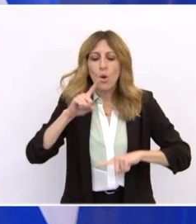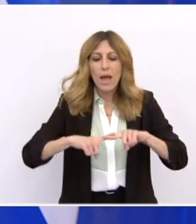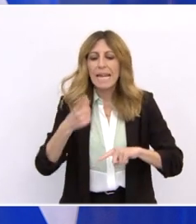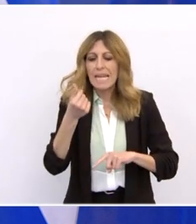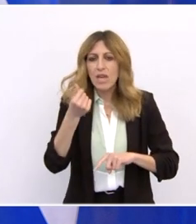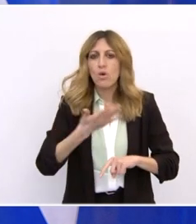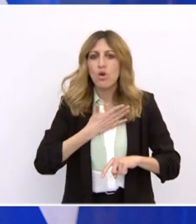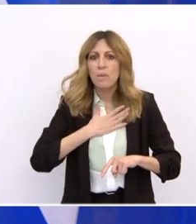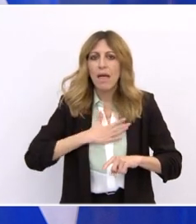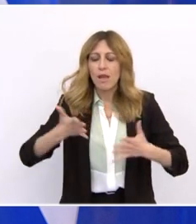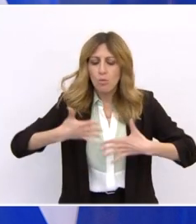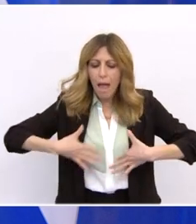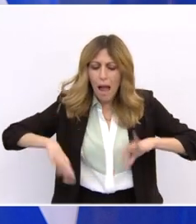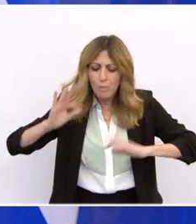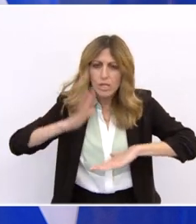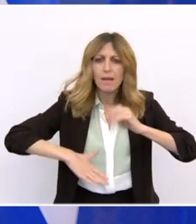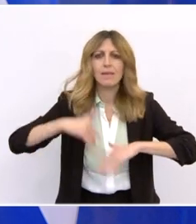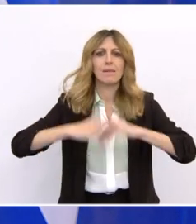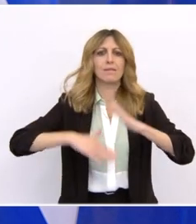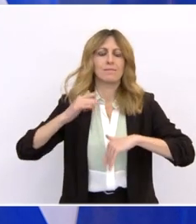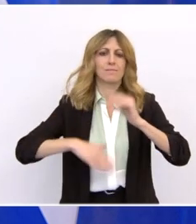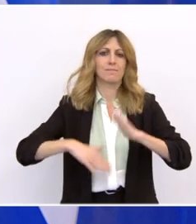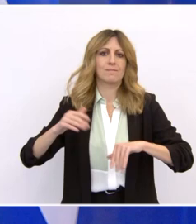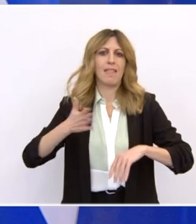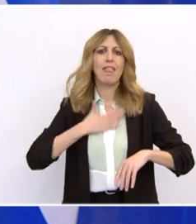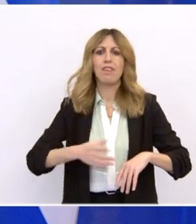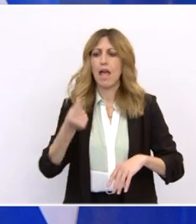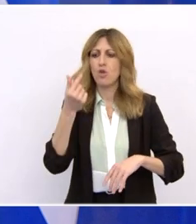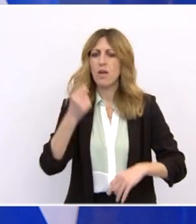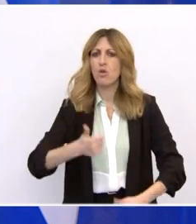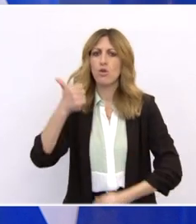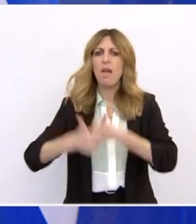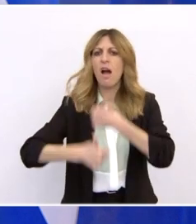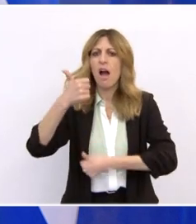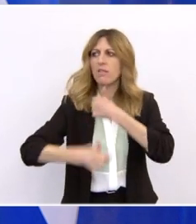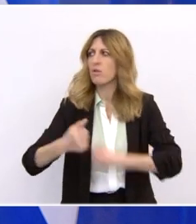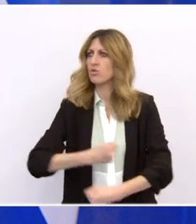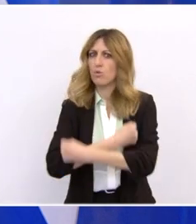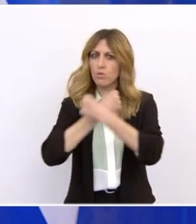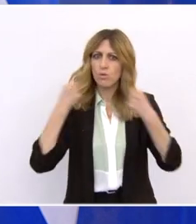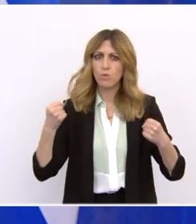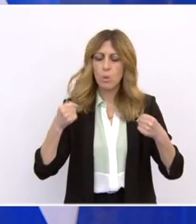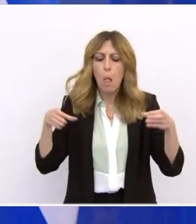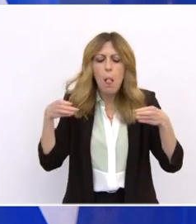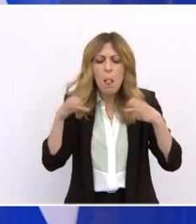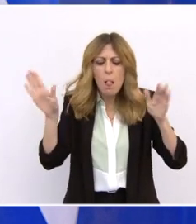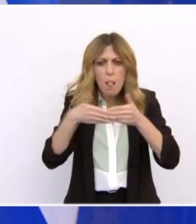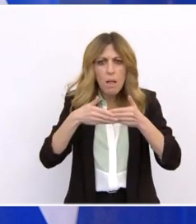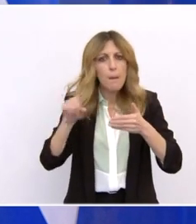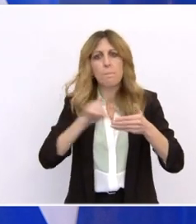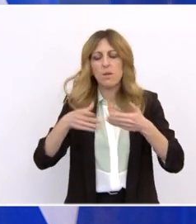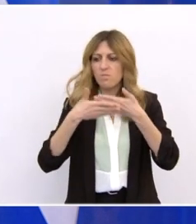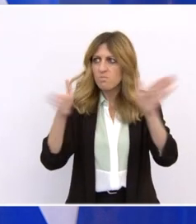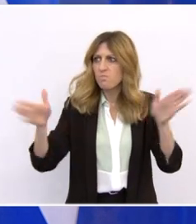οικονομίας. Μετοτρέποντάς την σε ανταγωνιστική και εξωστρεφή με ψηφιακό και